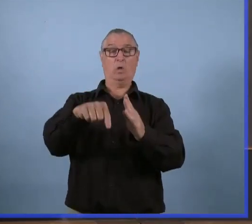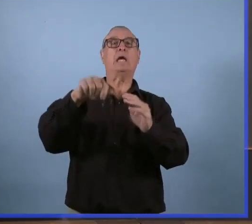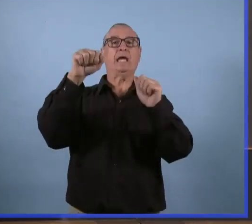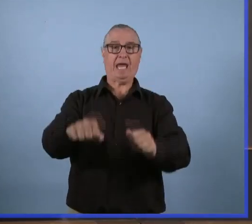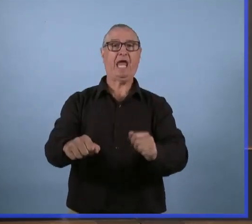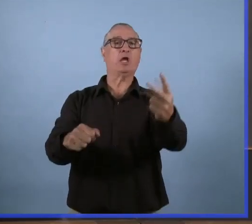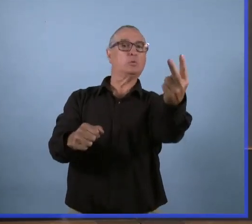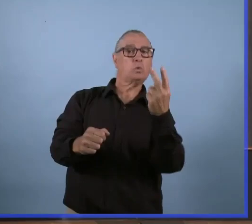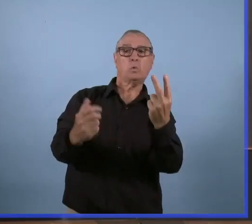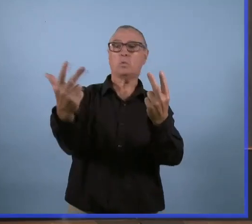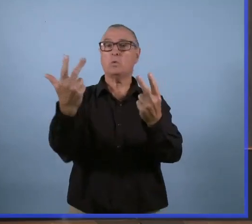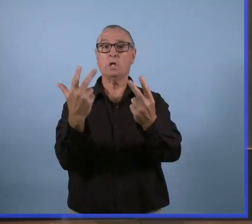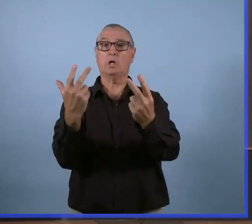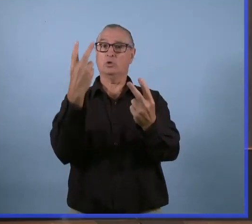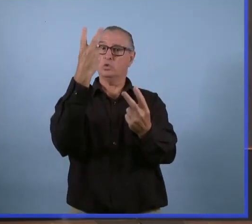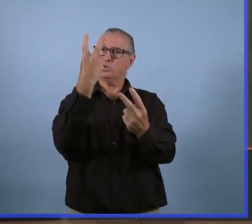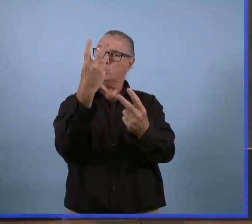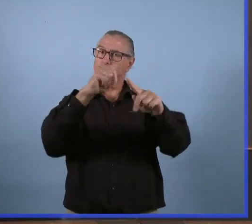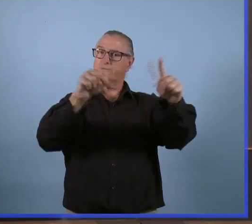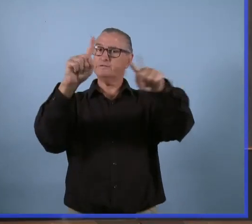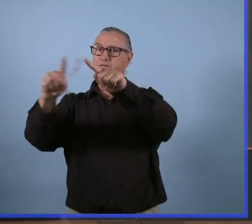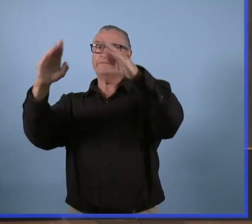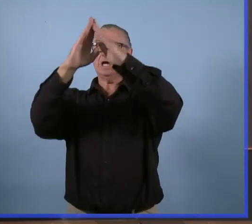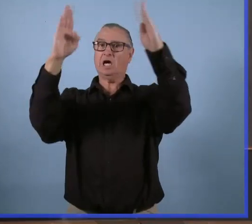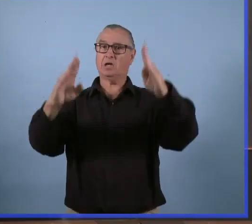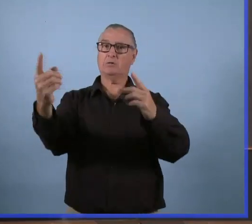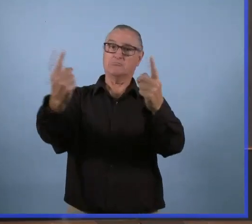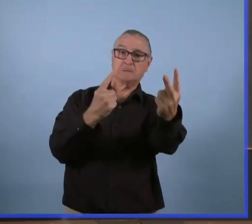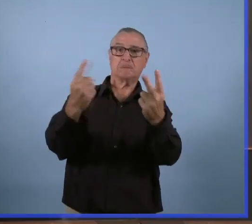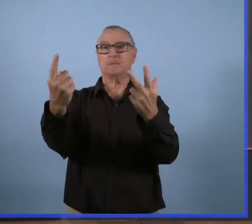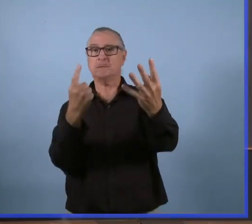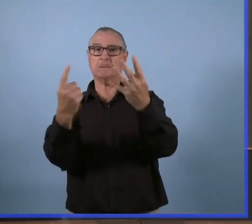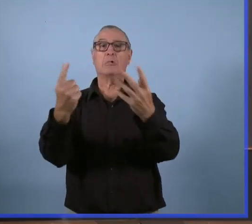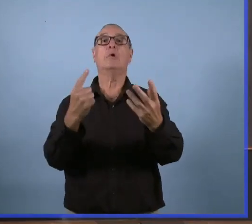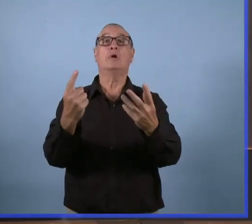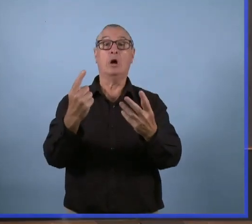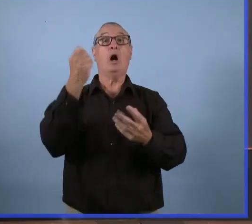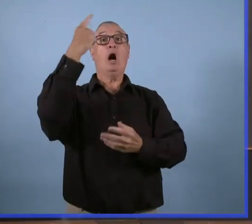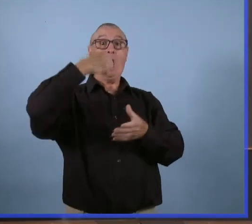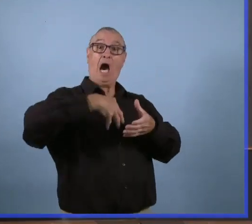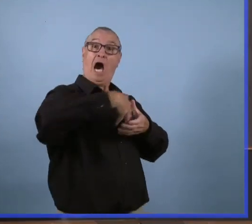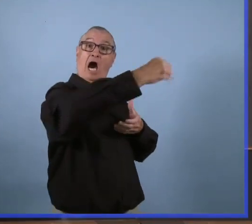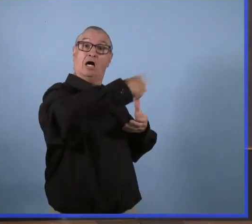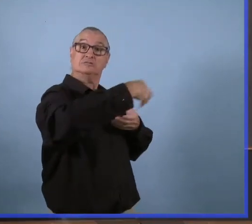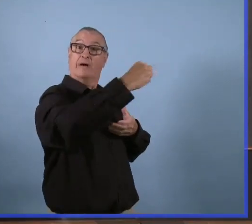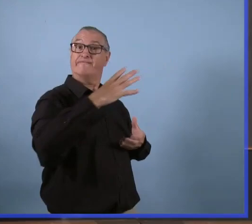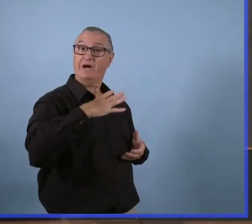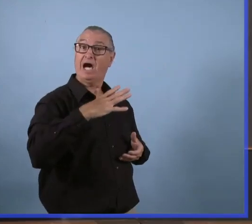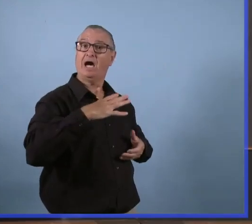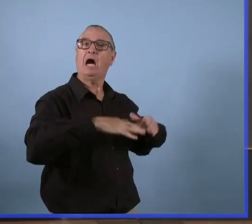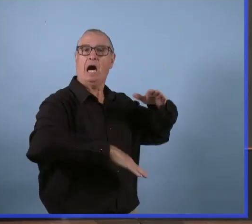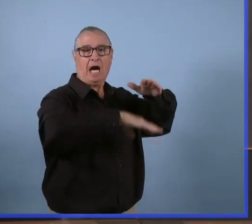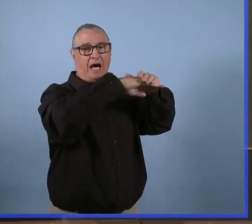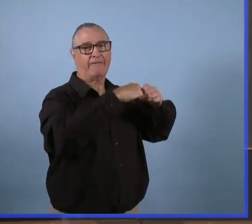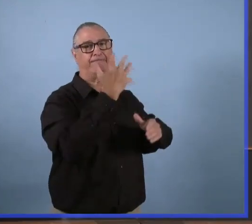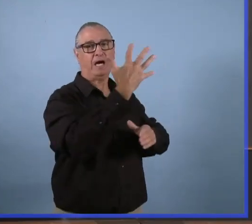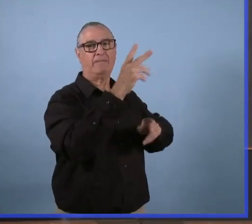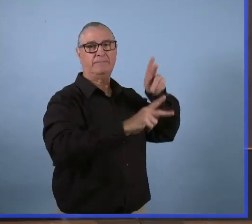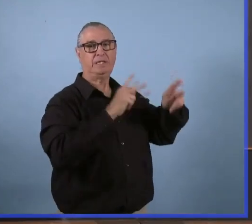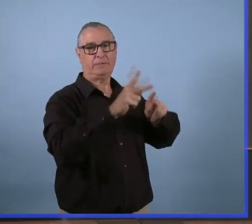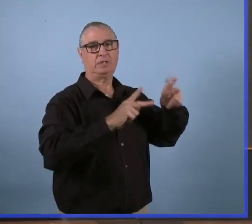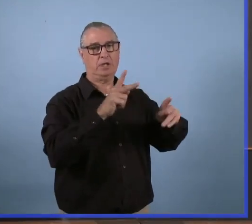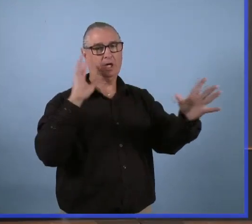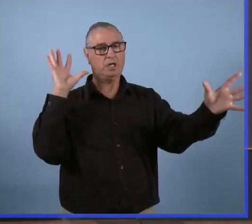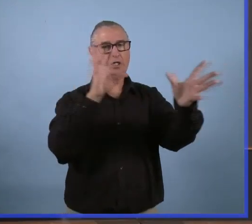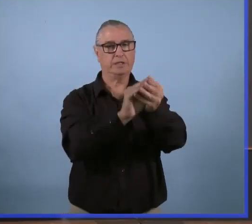Donc si vous allez vous rassembler sur des propriétés privées, c'est 5 visiteurs provenant de 2 foyers maximum